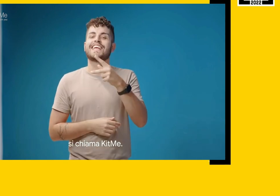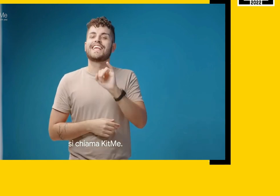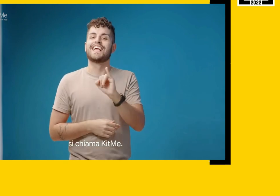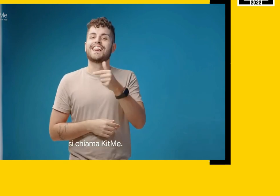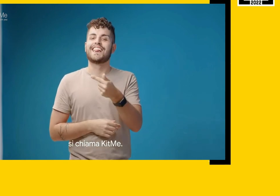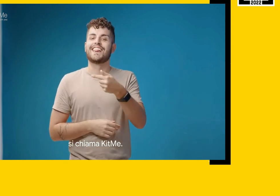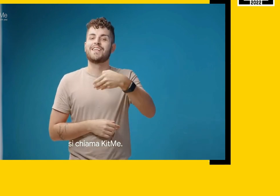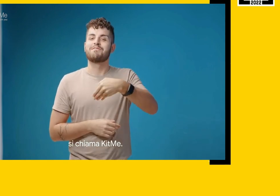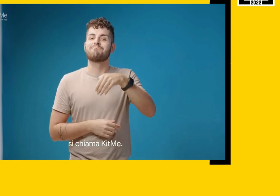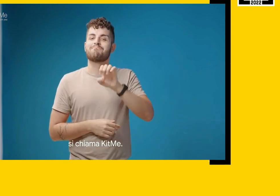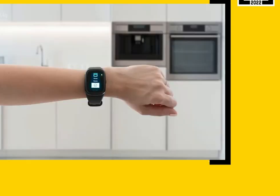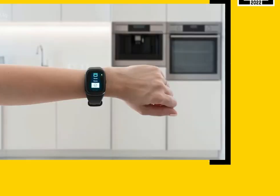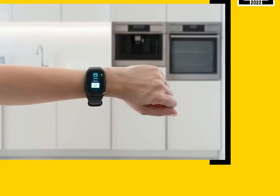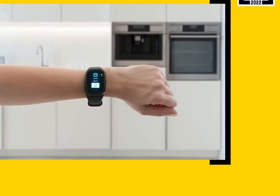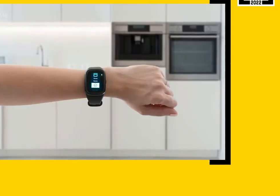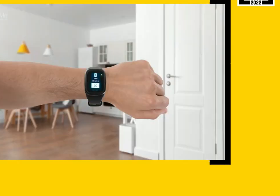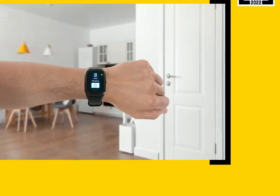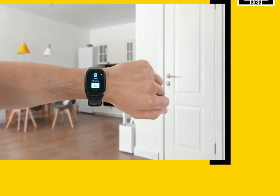Si chiama KitMe.